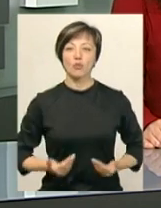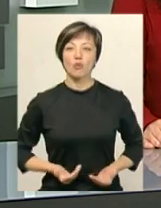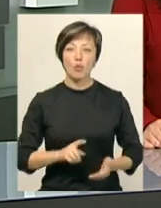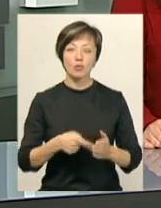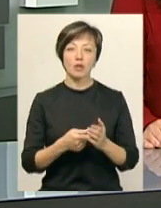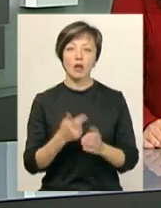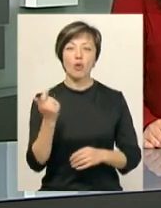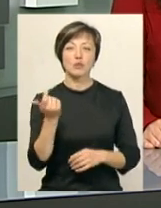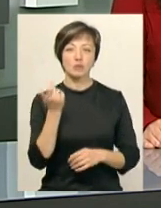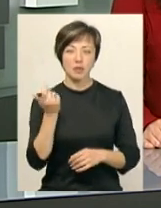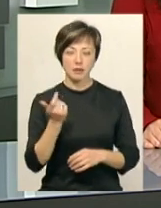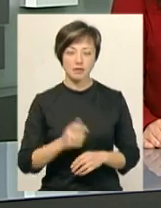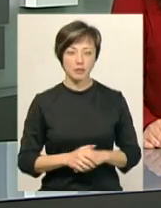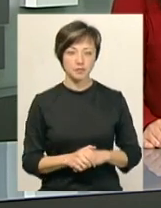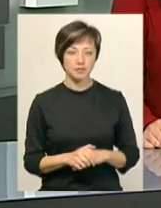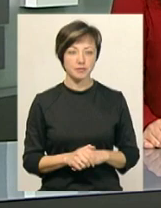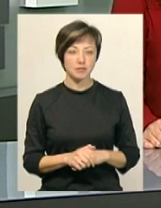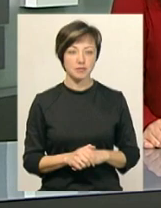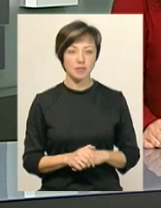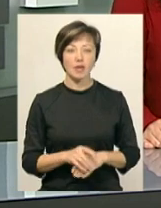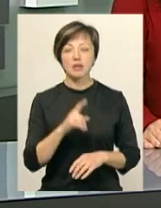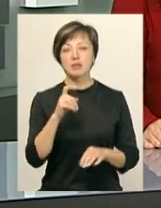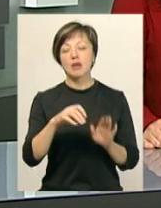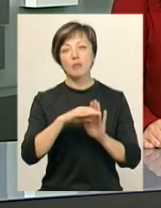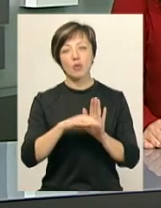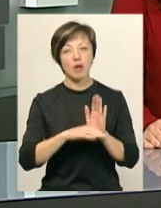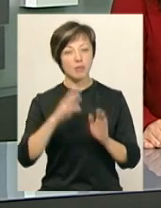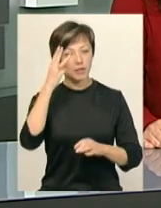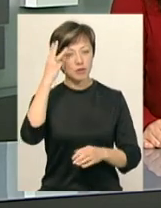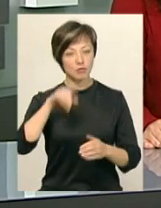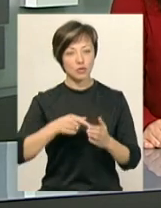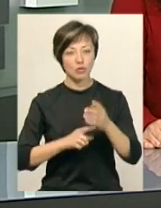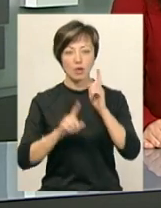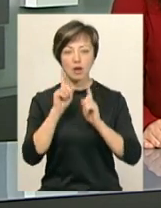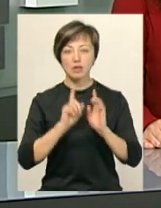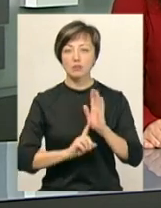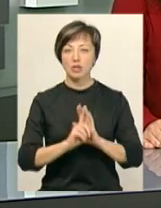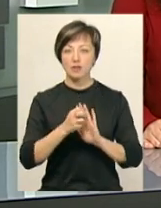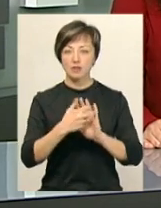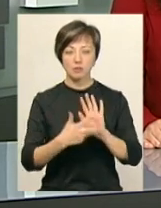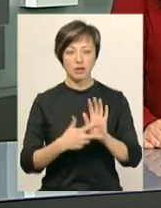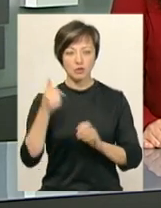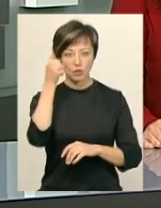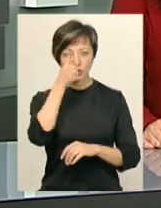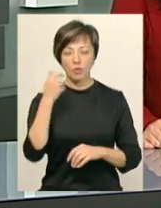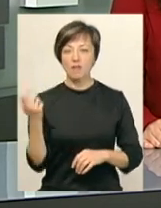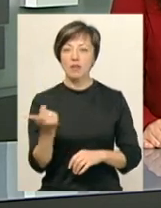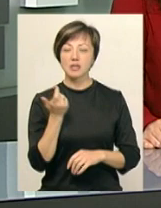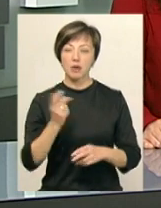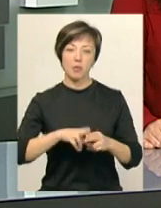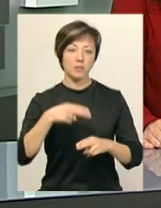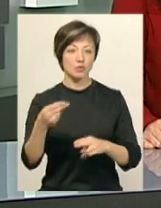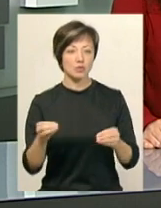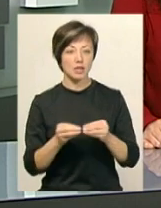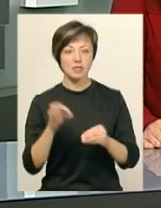-комунального господарства Наталія Вітковська. За програмою Хмельницької міської ради з початку 2018 року власникам компенсують 10